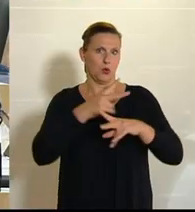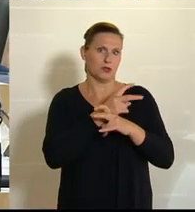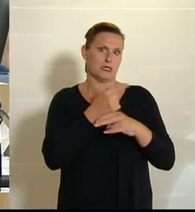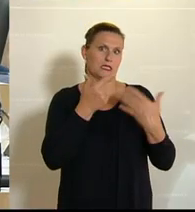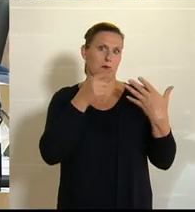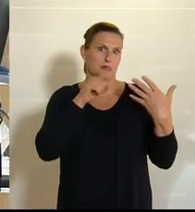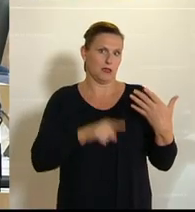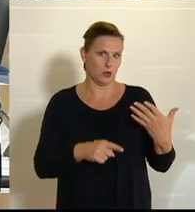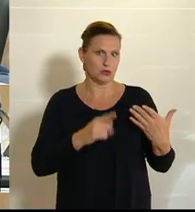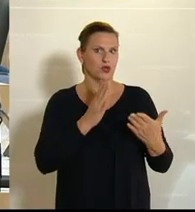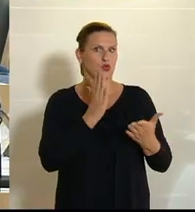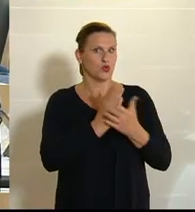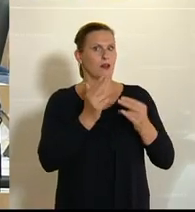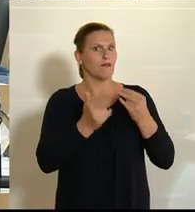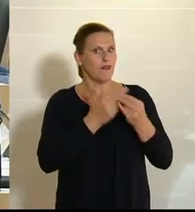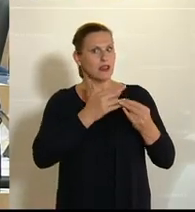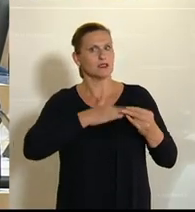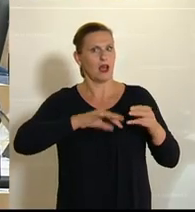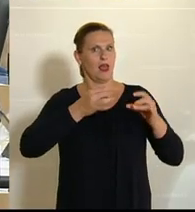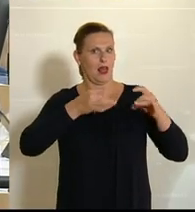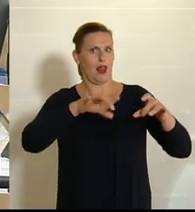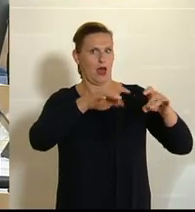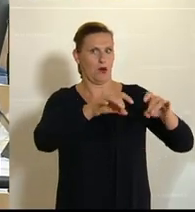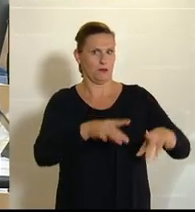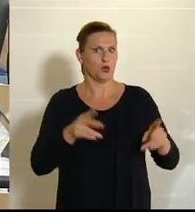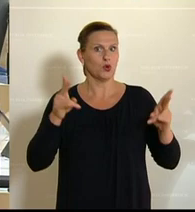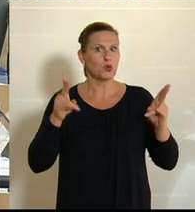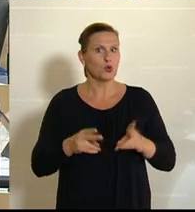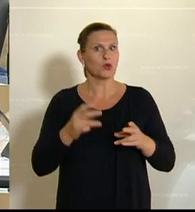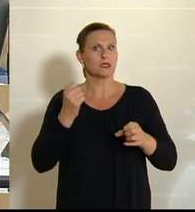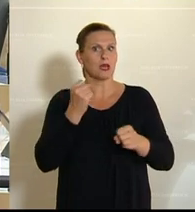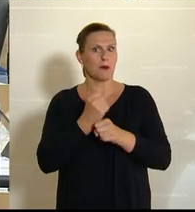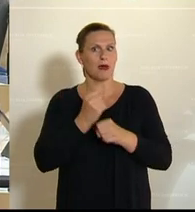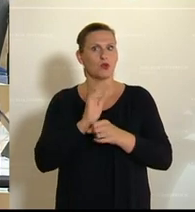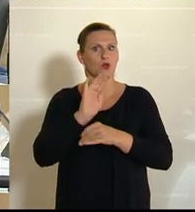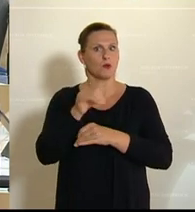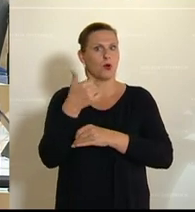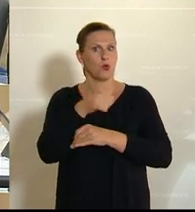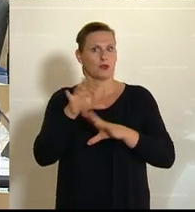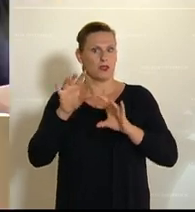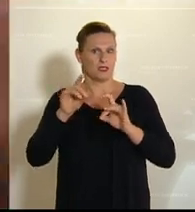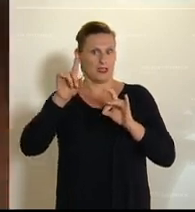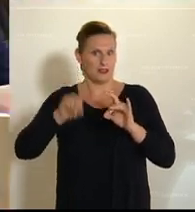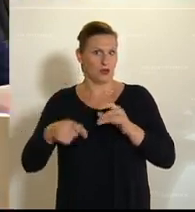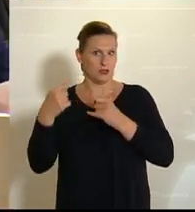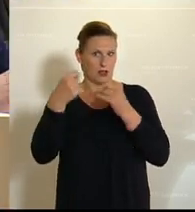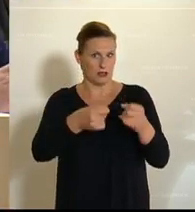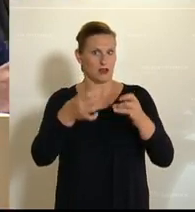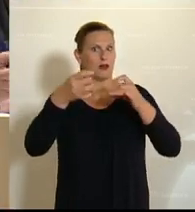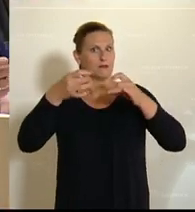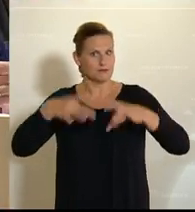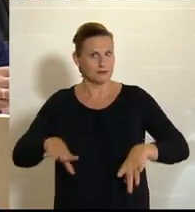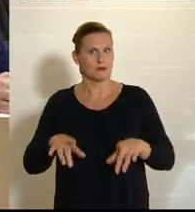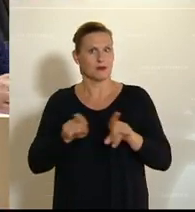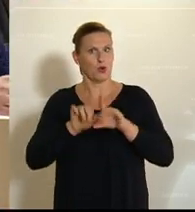die auch fast alle bereits genehmigt sind. Bei der Kurzarbeit über 110.000 Anträge auf Kurzarbeit sind genehmigt worden.